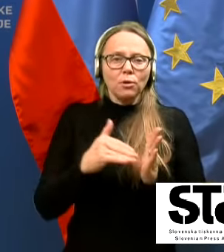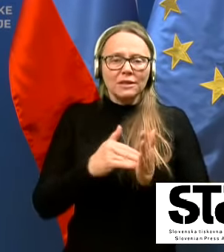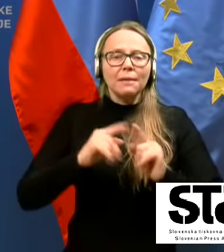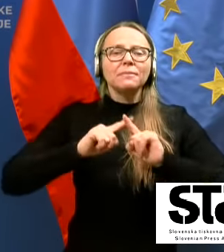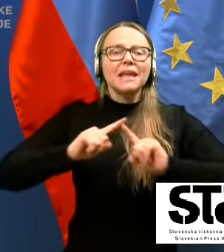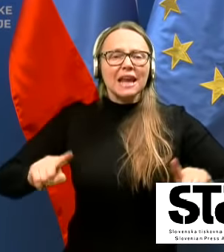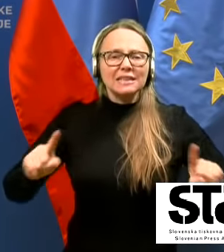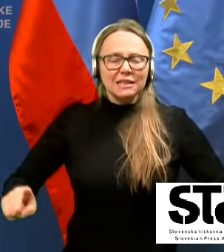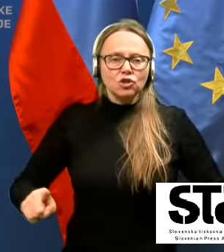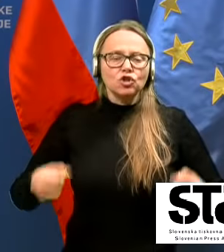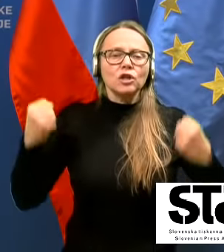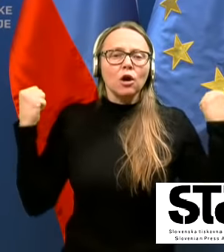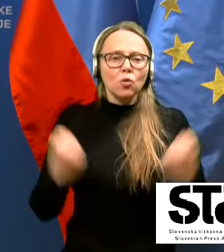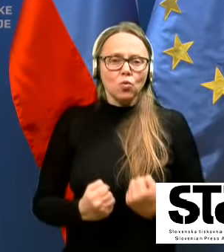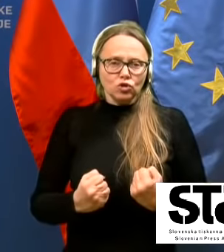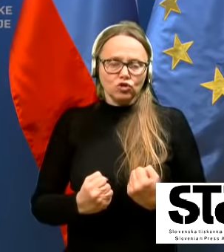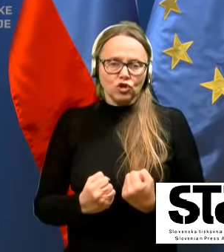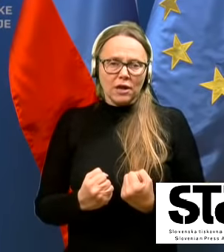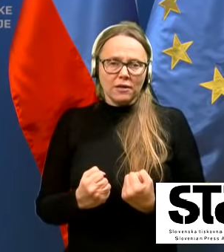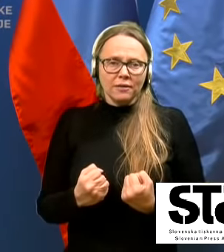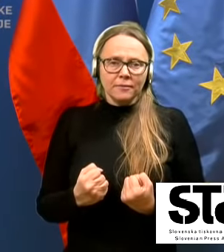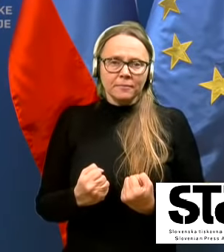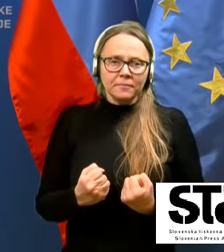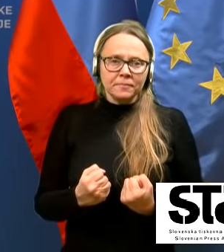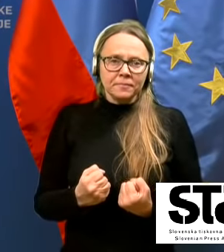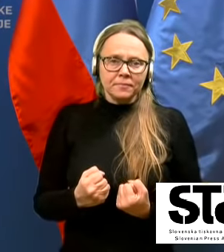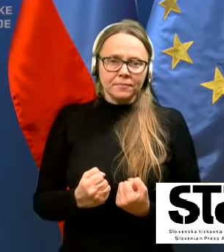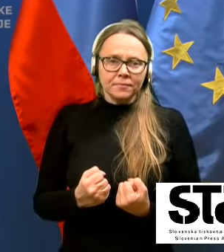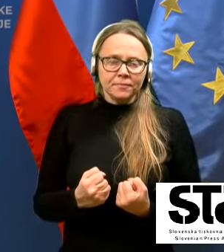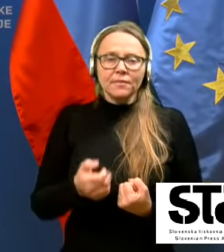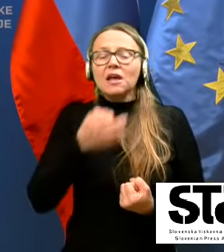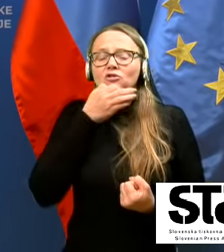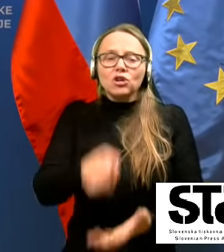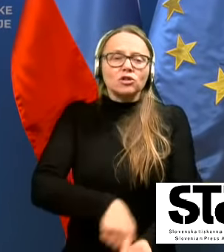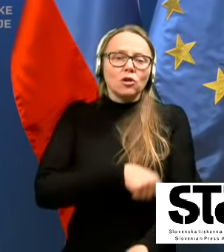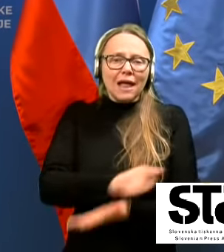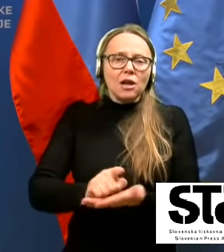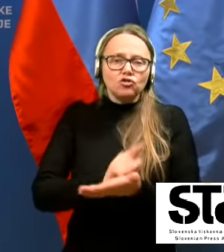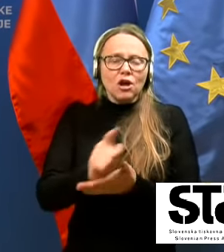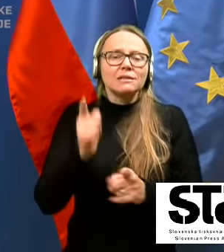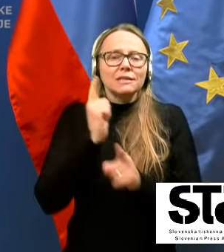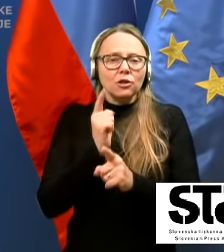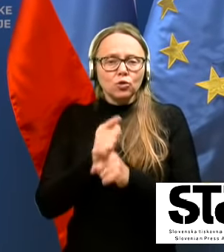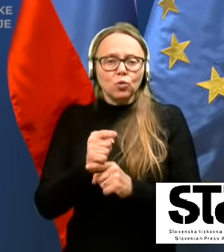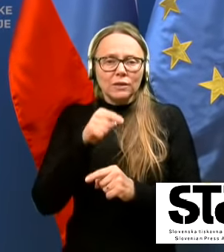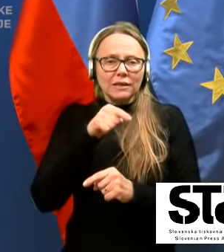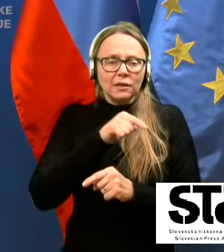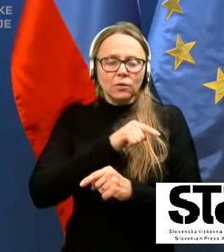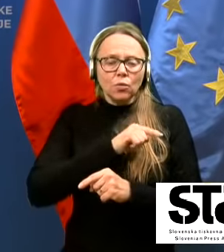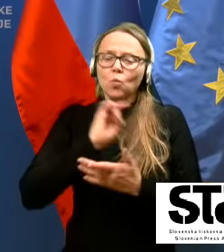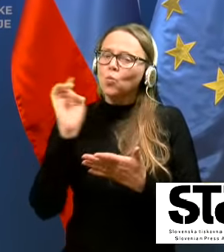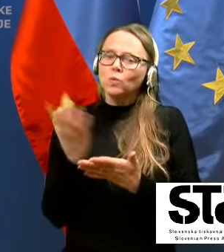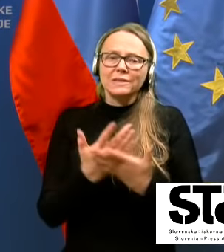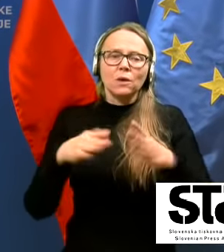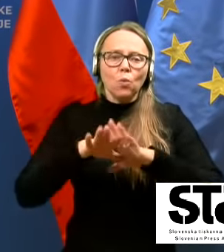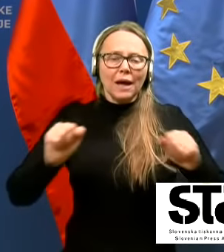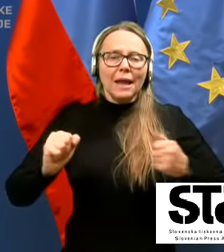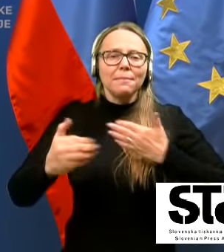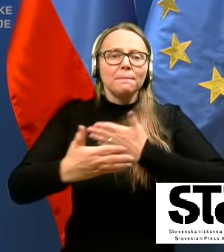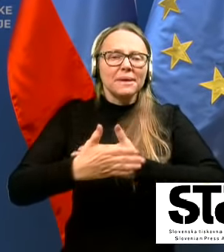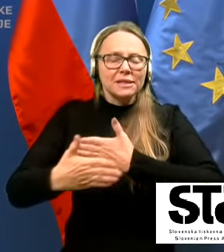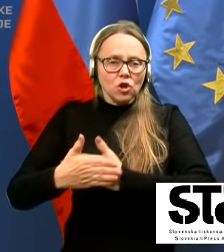različne in tudi hujše, vkolikor so del časa tudi ti vsi ukrepi prisotni.